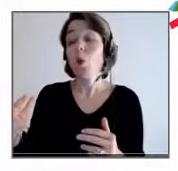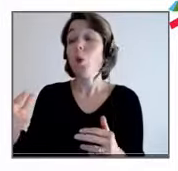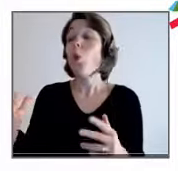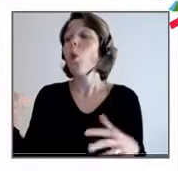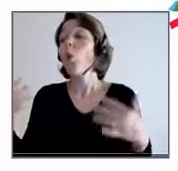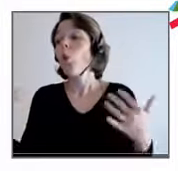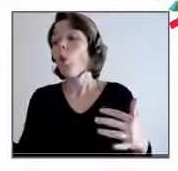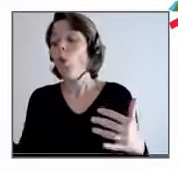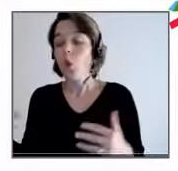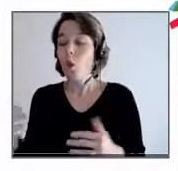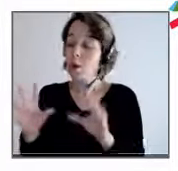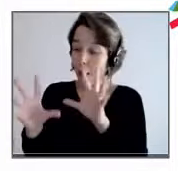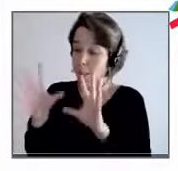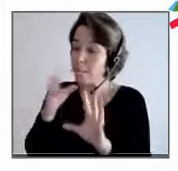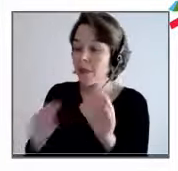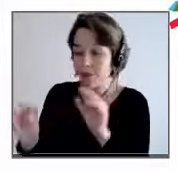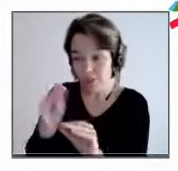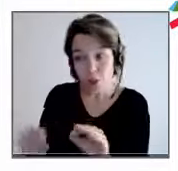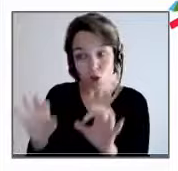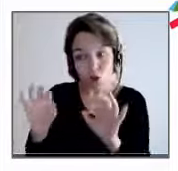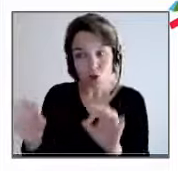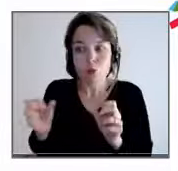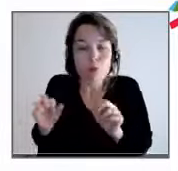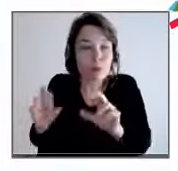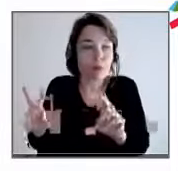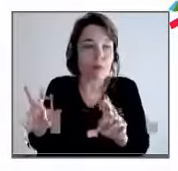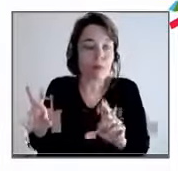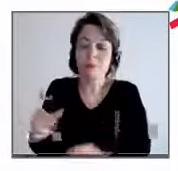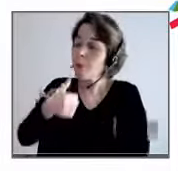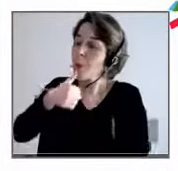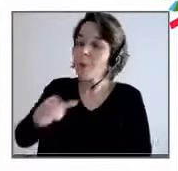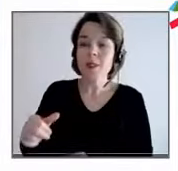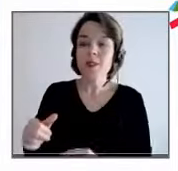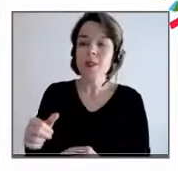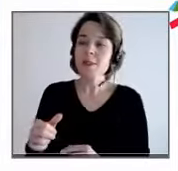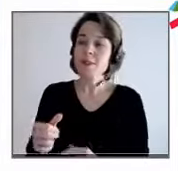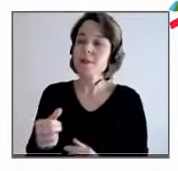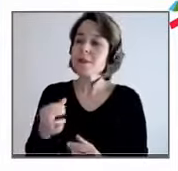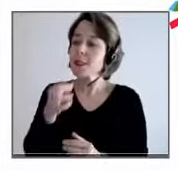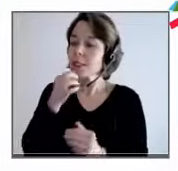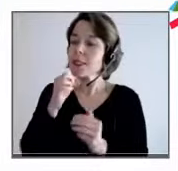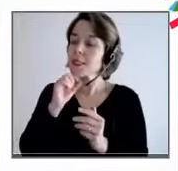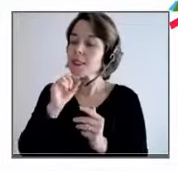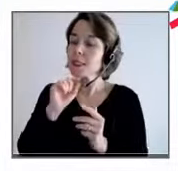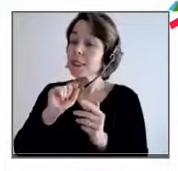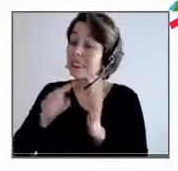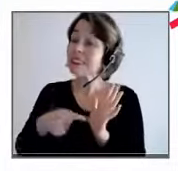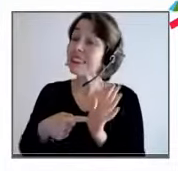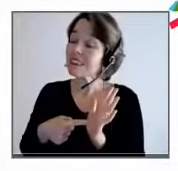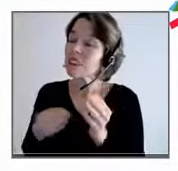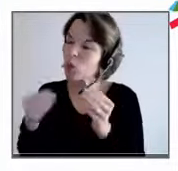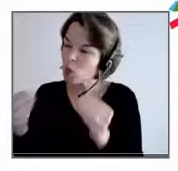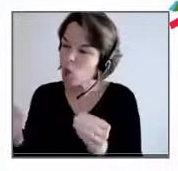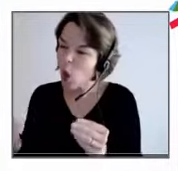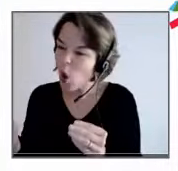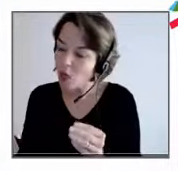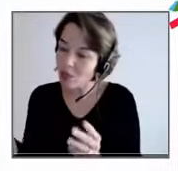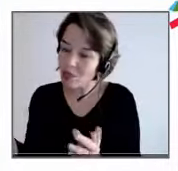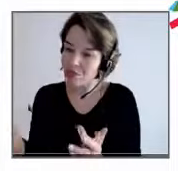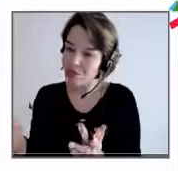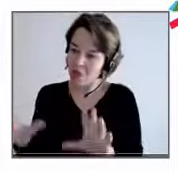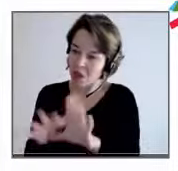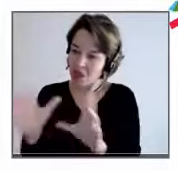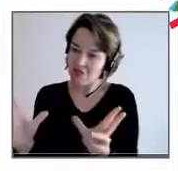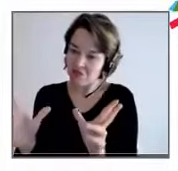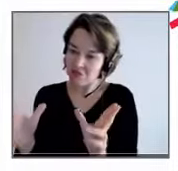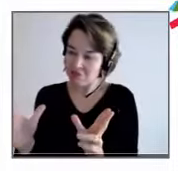suppose la confrontation. La confrontation, ce n pas le conflit, ce n pas l'humiliation. Là, si on n'est pas d'accord, tous les quatre, on va se confronter, mais on ne